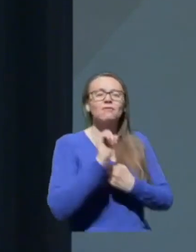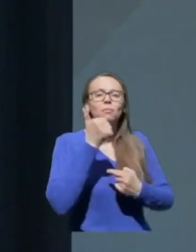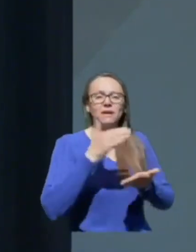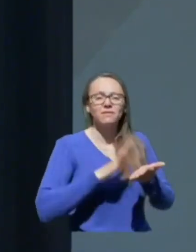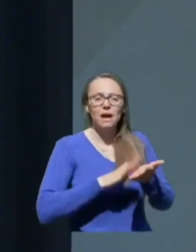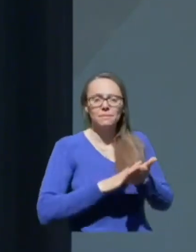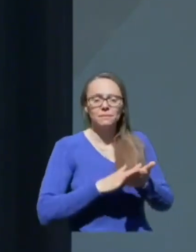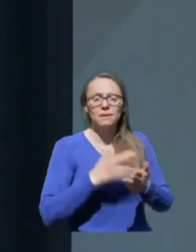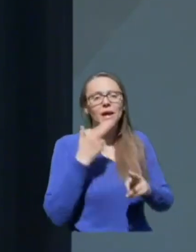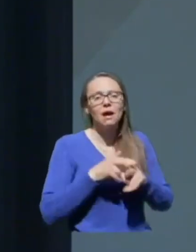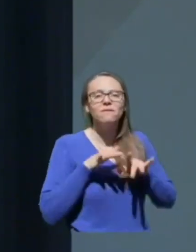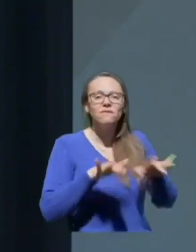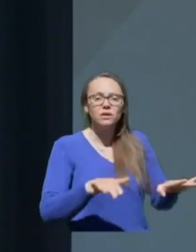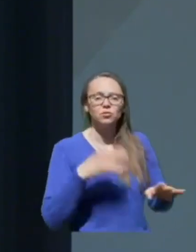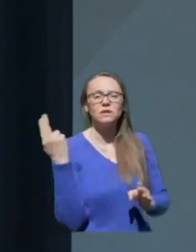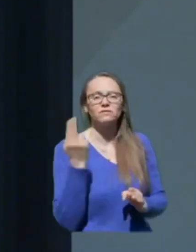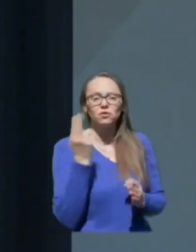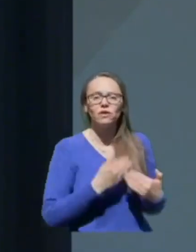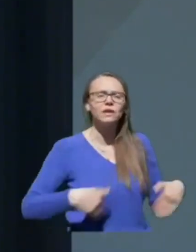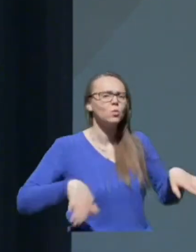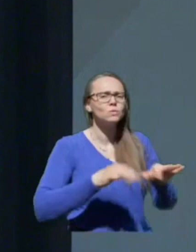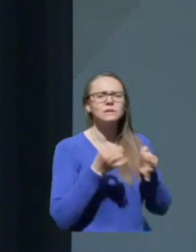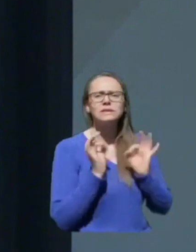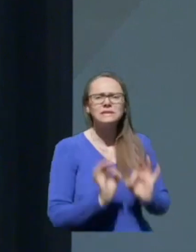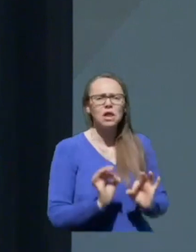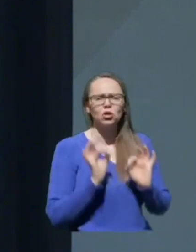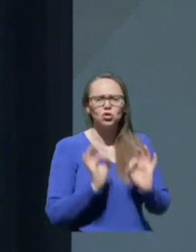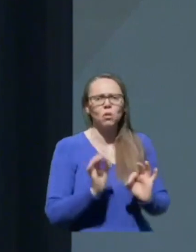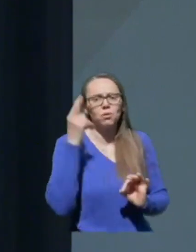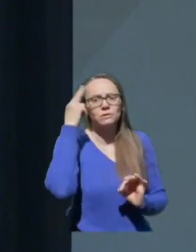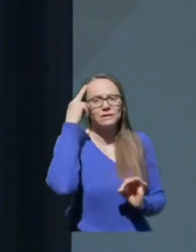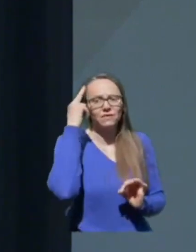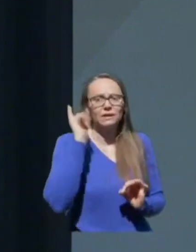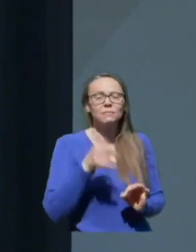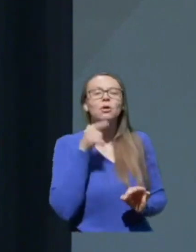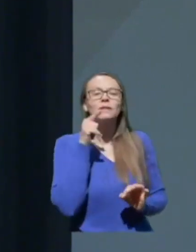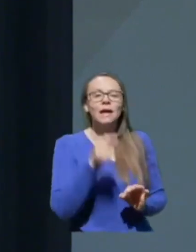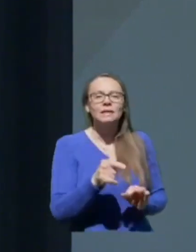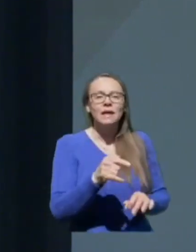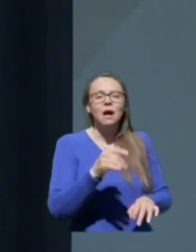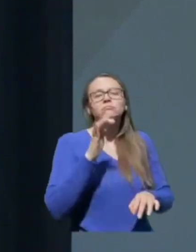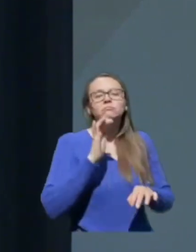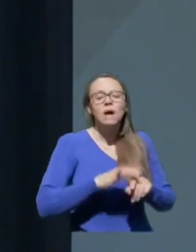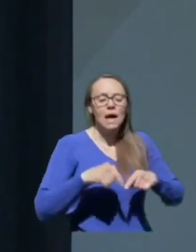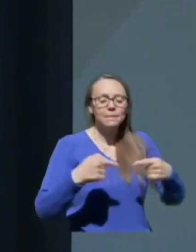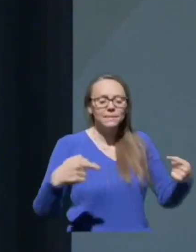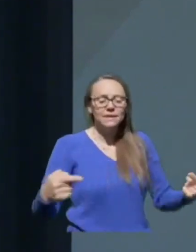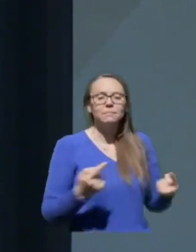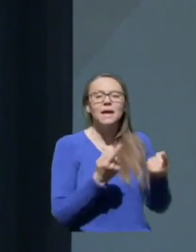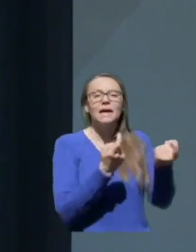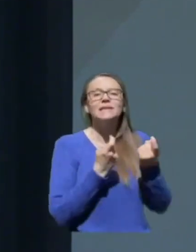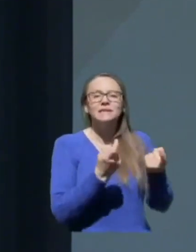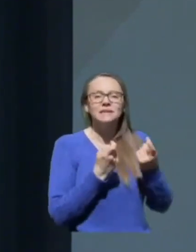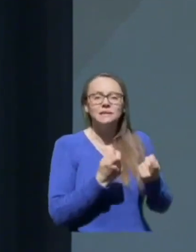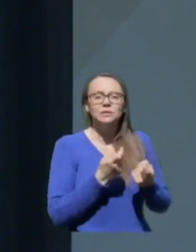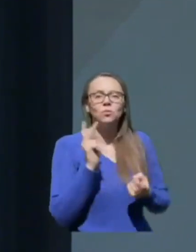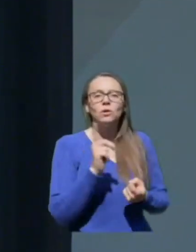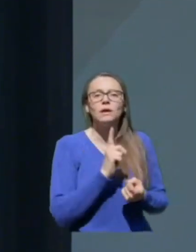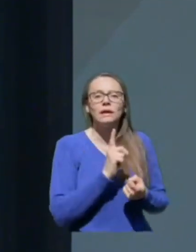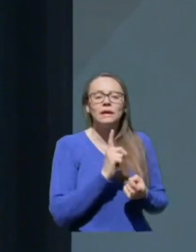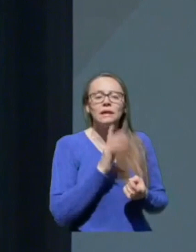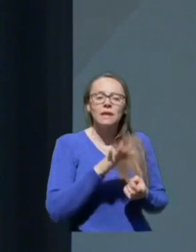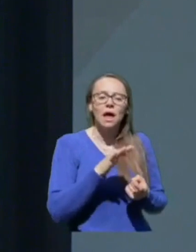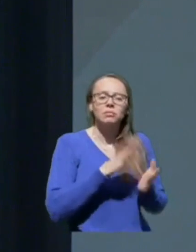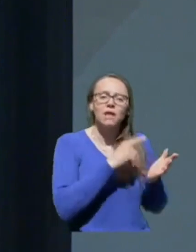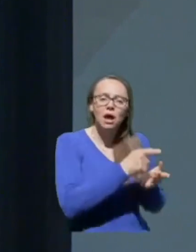virusa v Sloveniji, vsi zelo dobro zavedamo, da je ta epidemija izziv, ki ji na tak ali